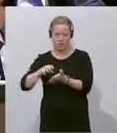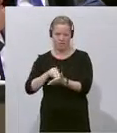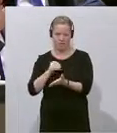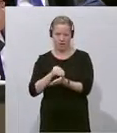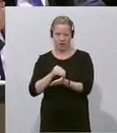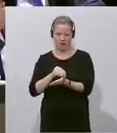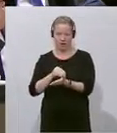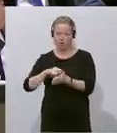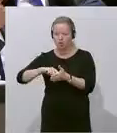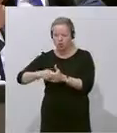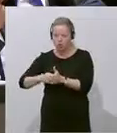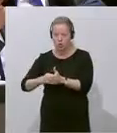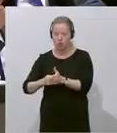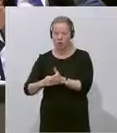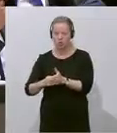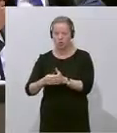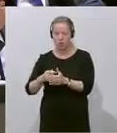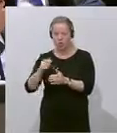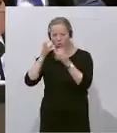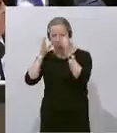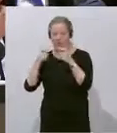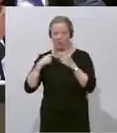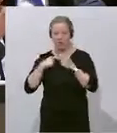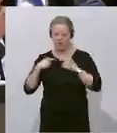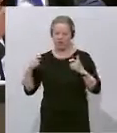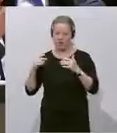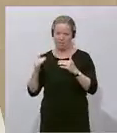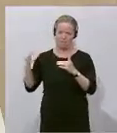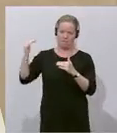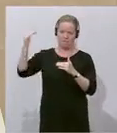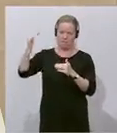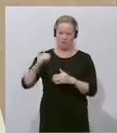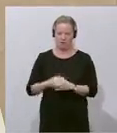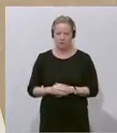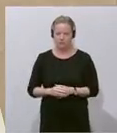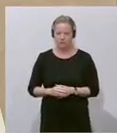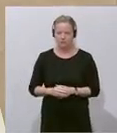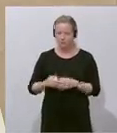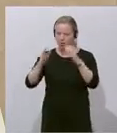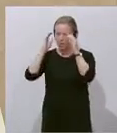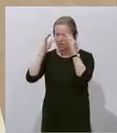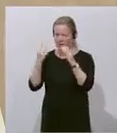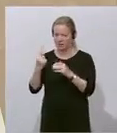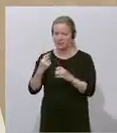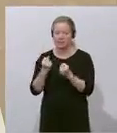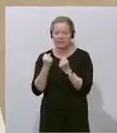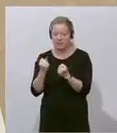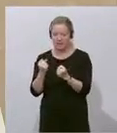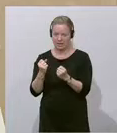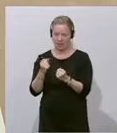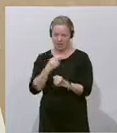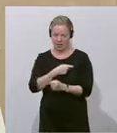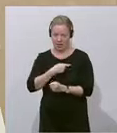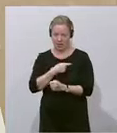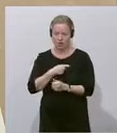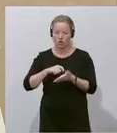Schlüsseln eines hochrangigen ÖVP-Funktionärs, weil die ÖVP als Sicherheitspartei hat die Schlüssel zum